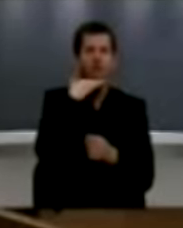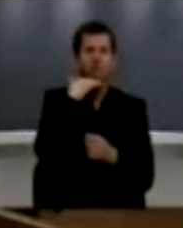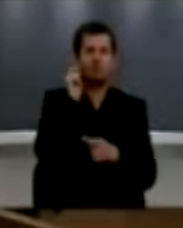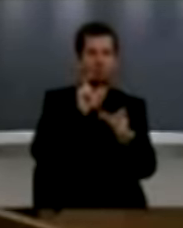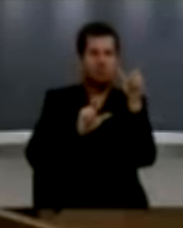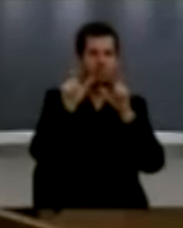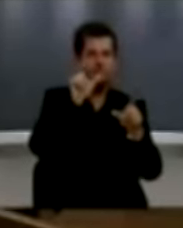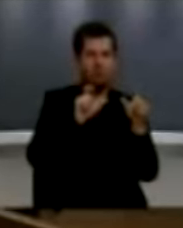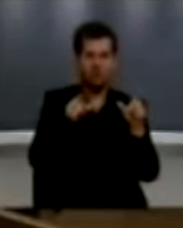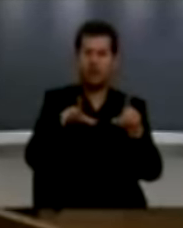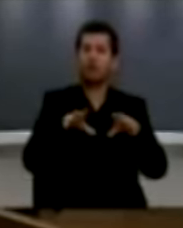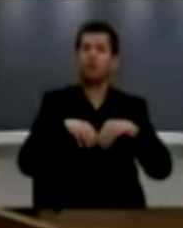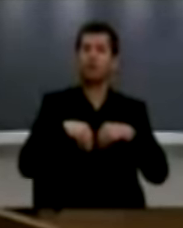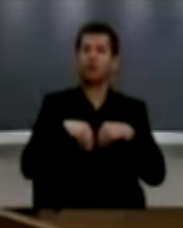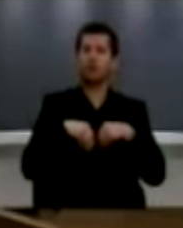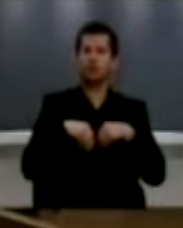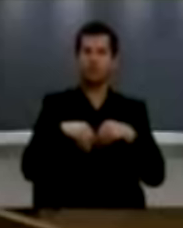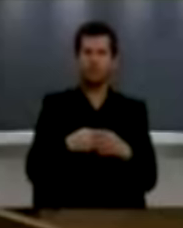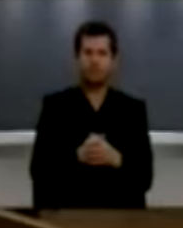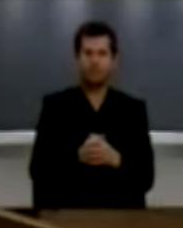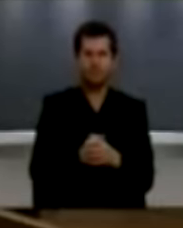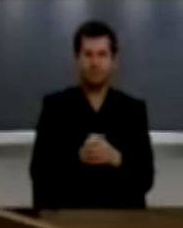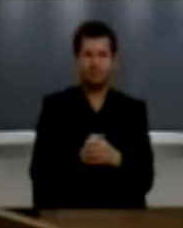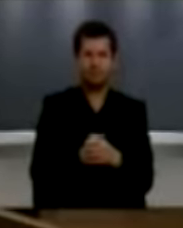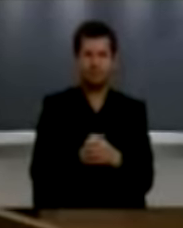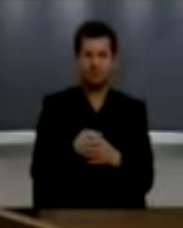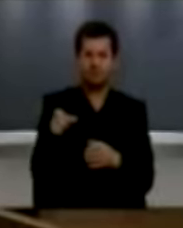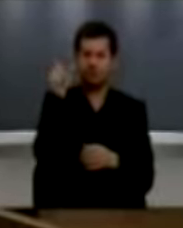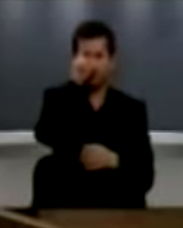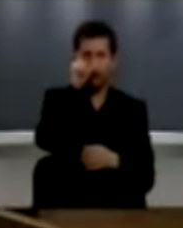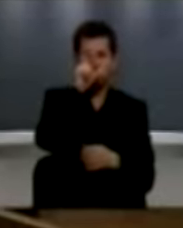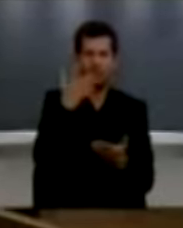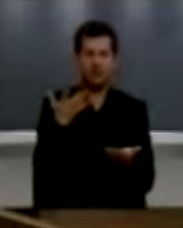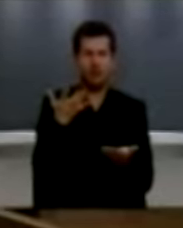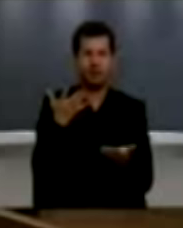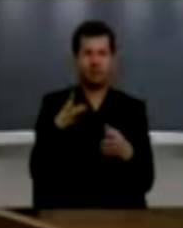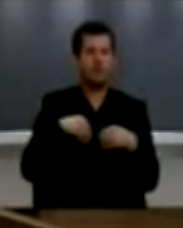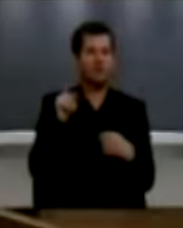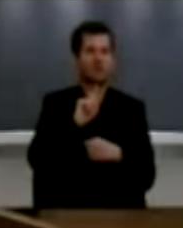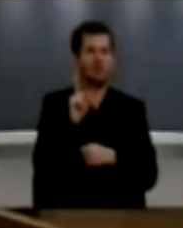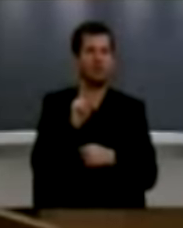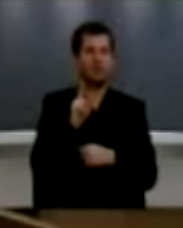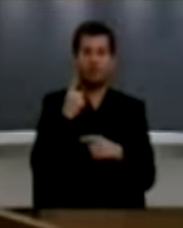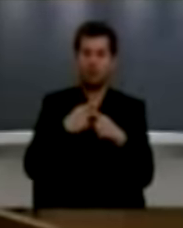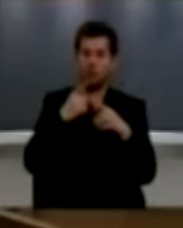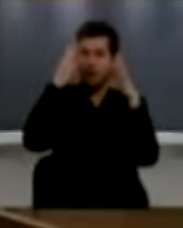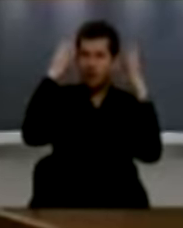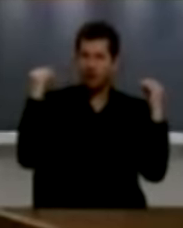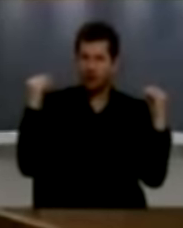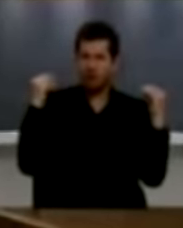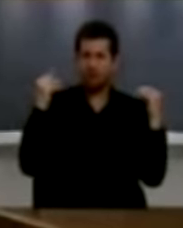ljudimi që të paranoj që srebrenica është gjenocid. Edhe Tribunali Hages,